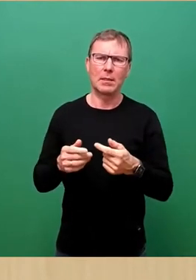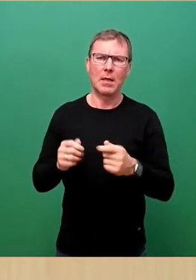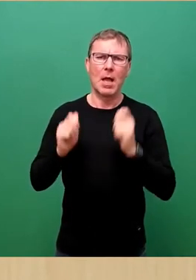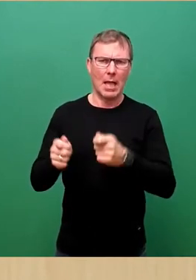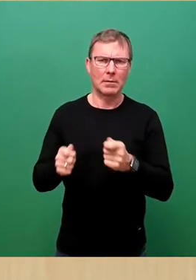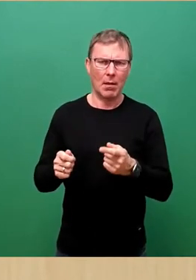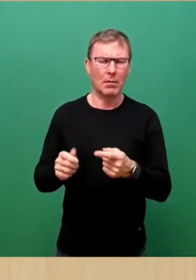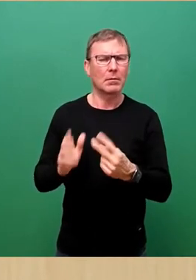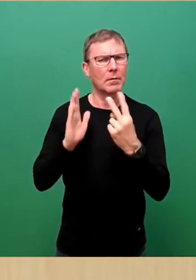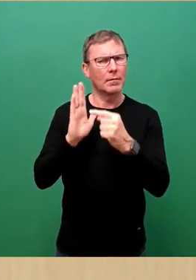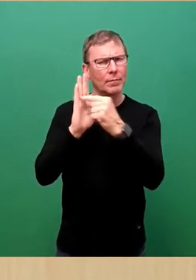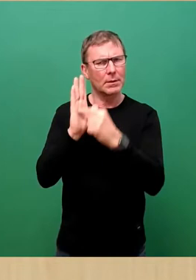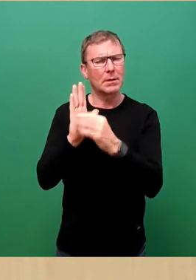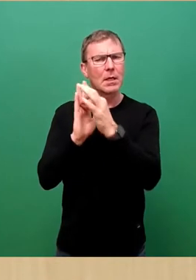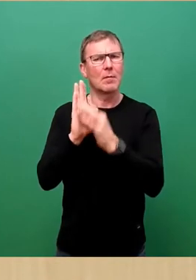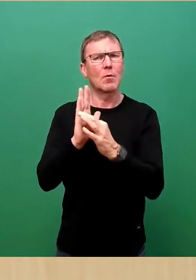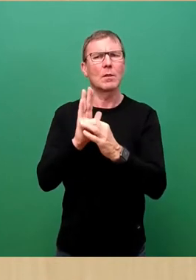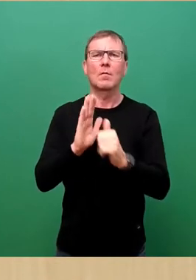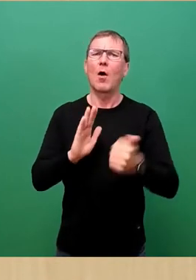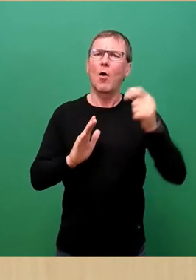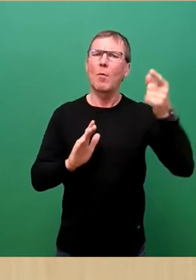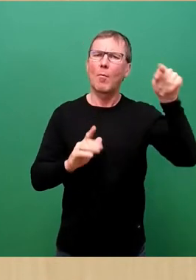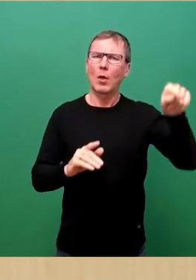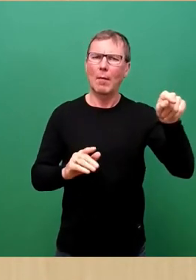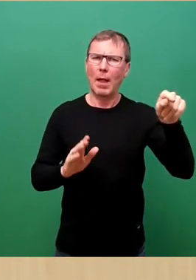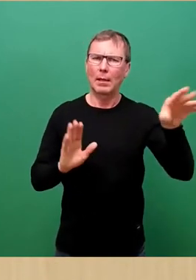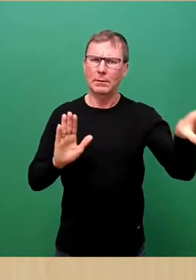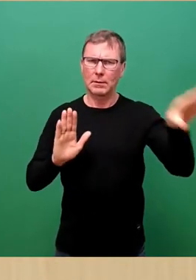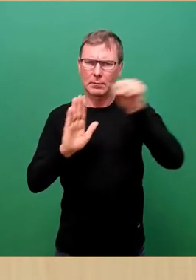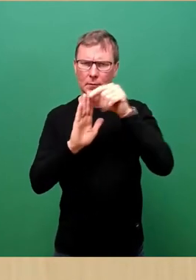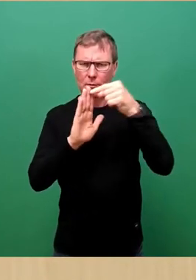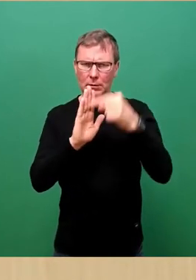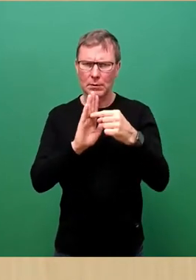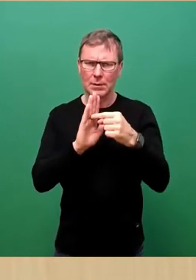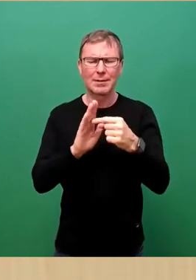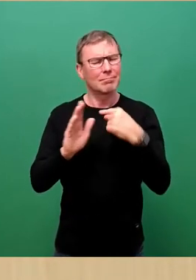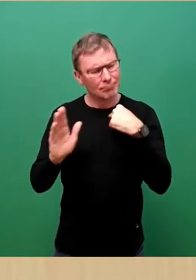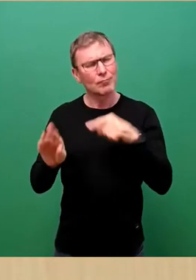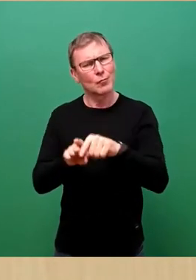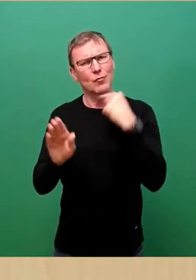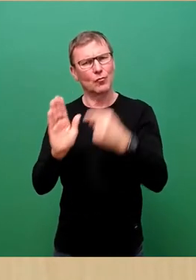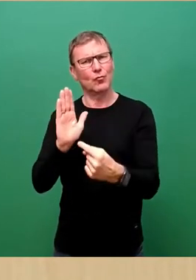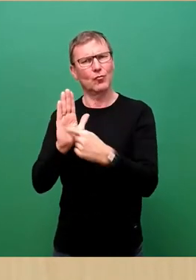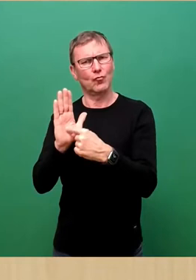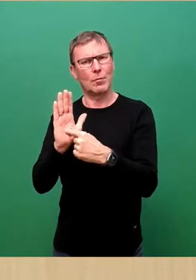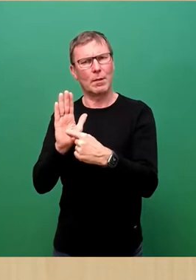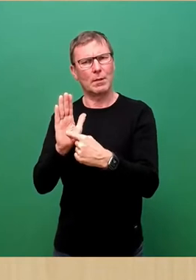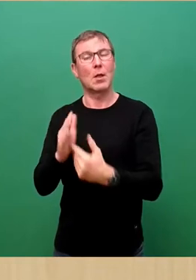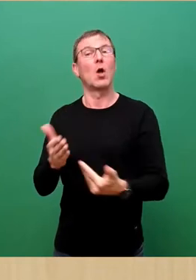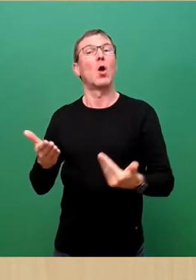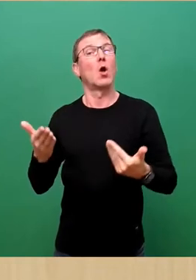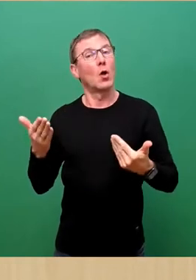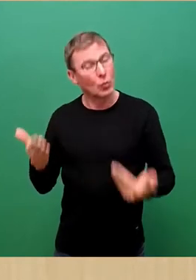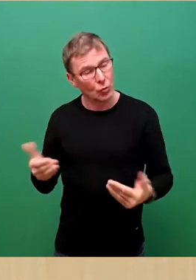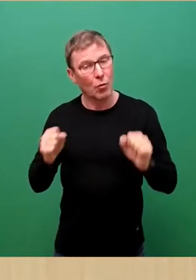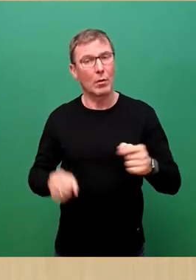die Punkte vom Oberbürgermeister aufnimmt, stimmen Sie diesem Antrag zu. So können Sie wirklich der